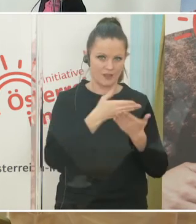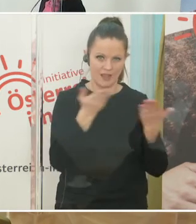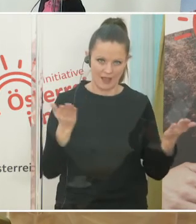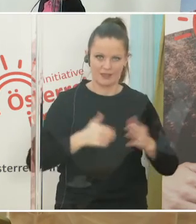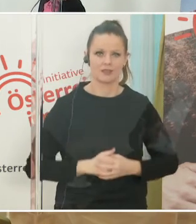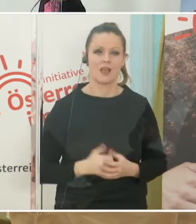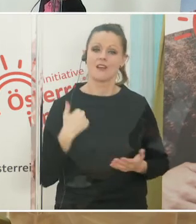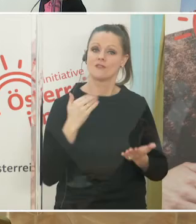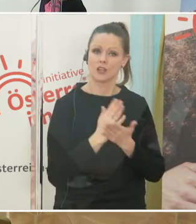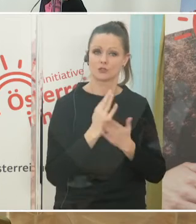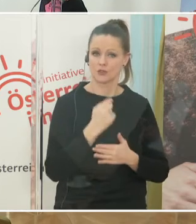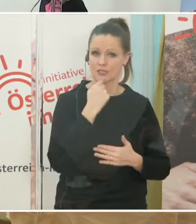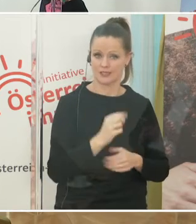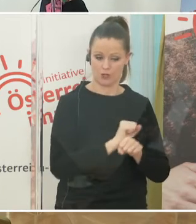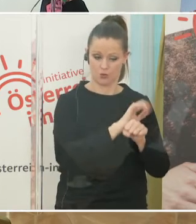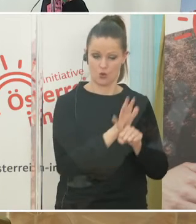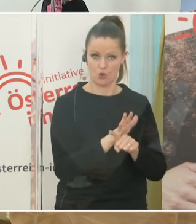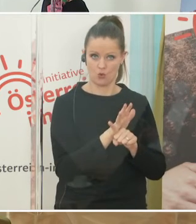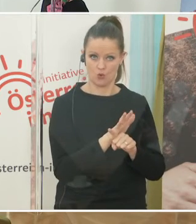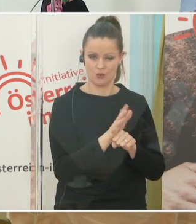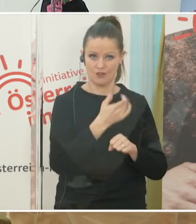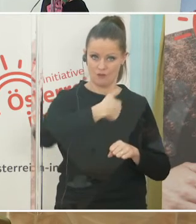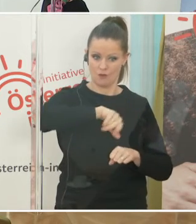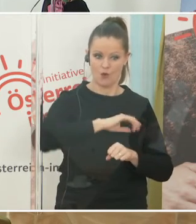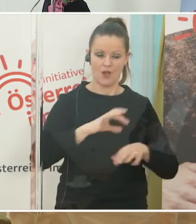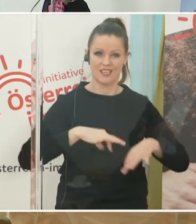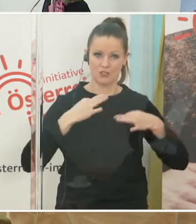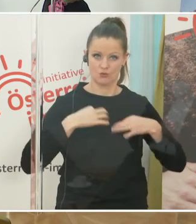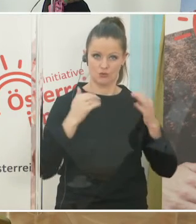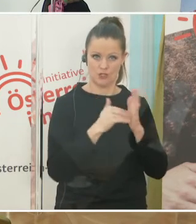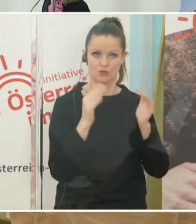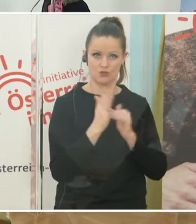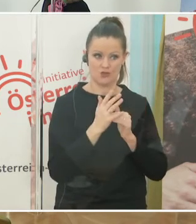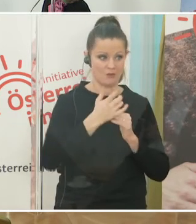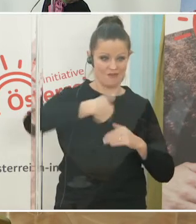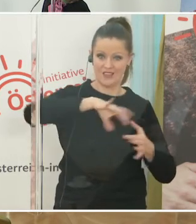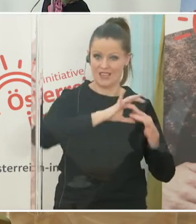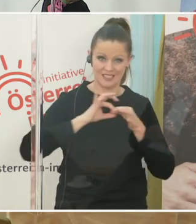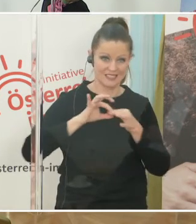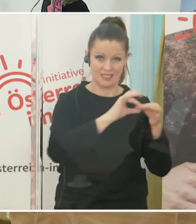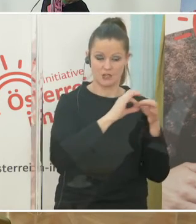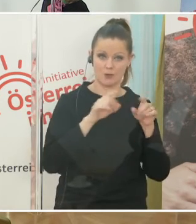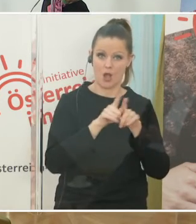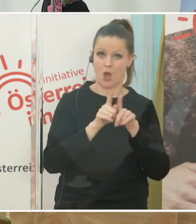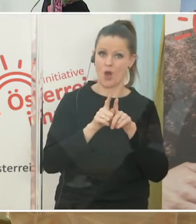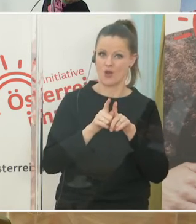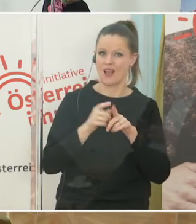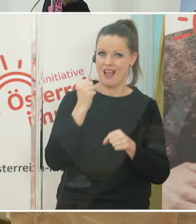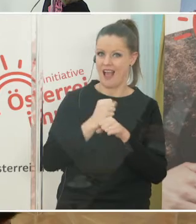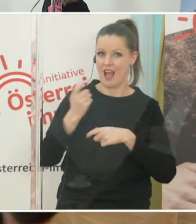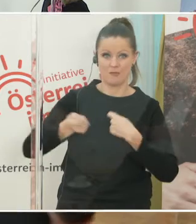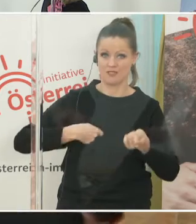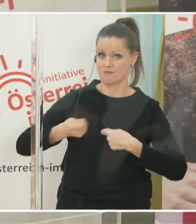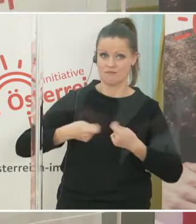wurde ja bereits angesprochen, Corona hat unser Gesundheitssystem, uns alle als Gesellschaft, aber auch unseren Arbeitsmarkt